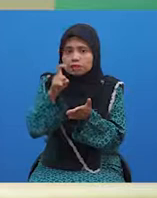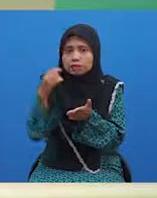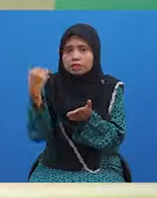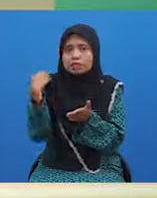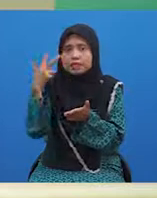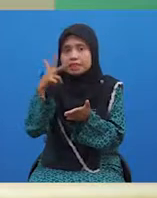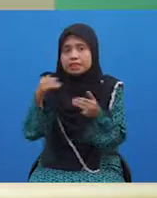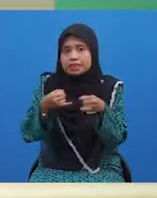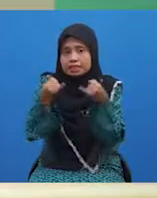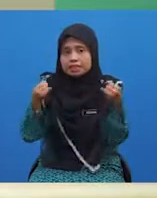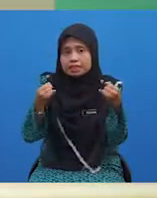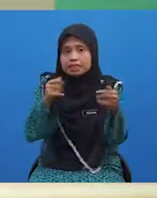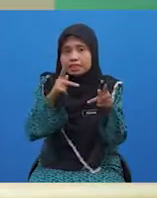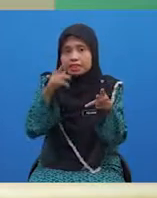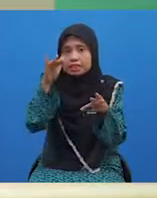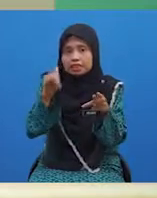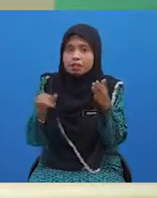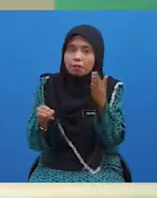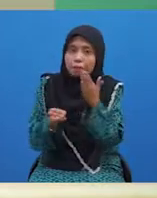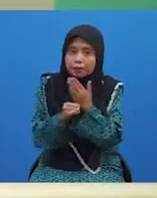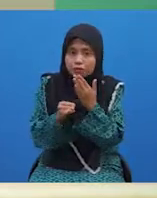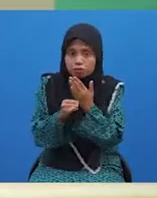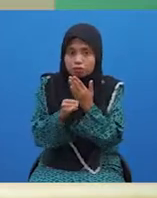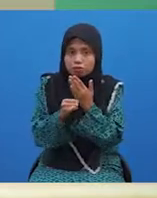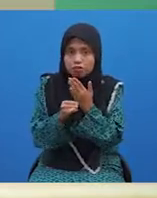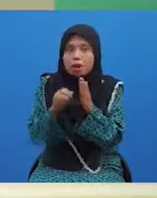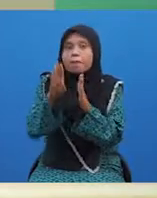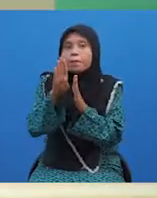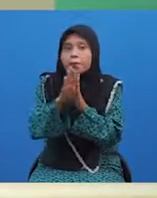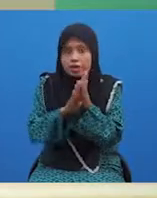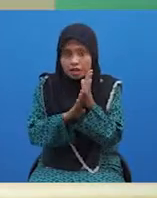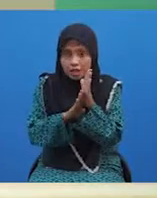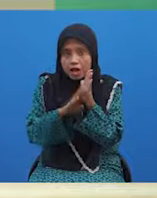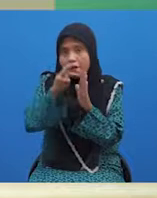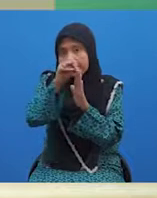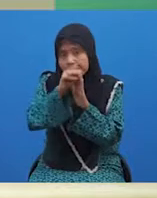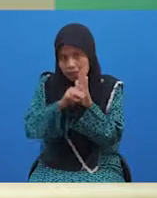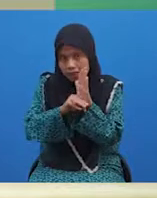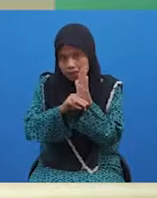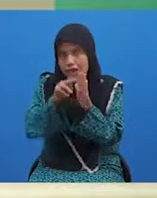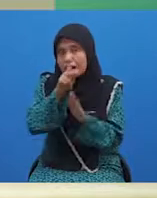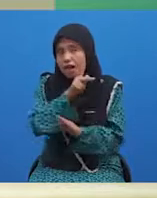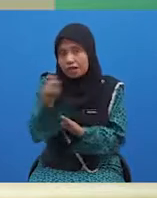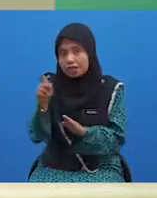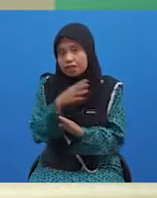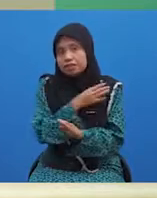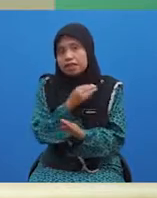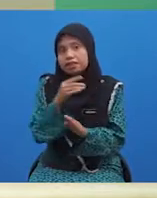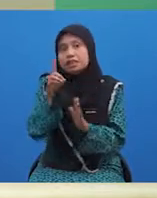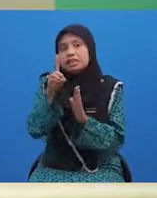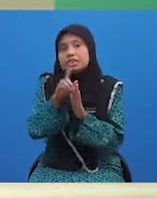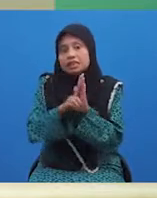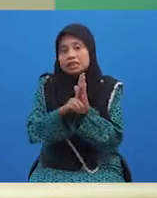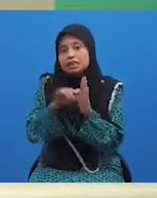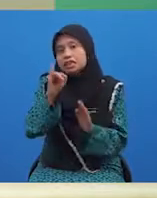tiga jenis kata yang berimbuhan iaitu ber-, men-, kan-, dan di